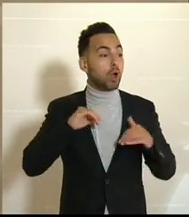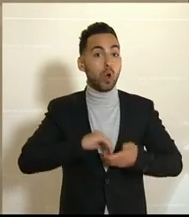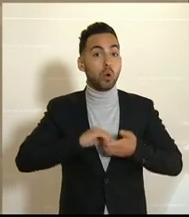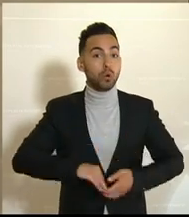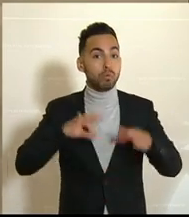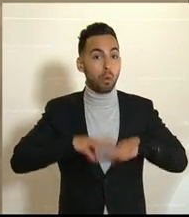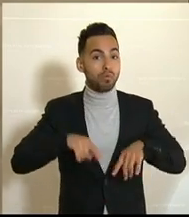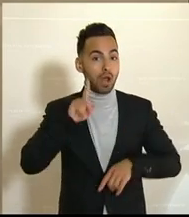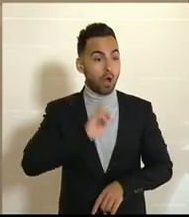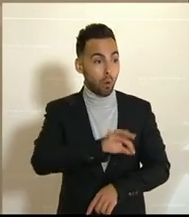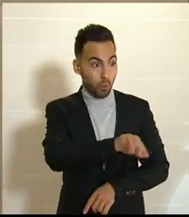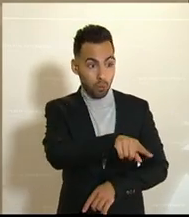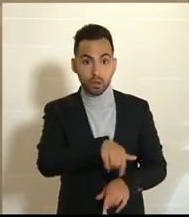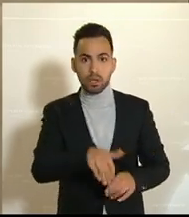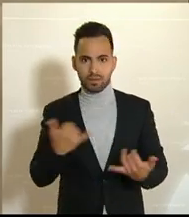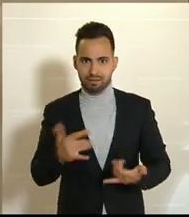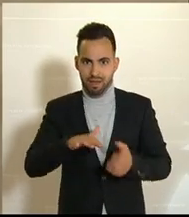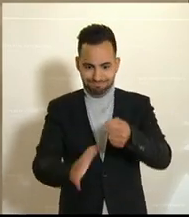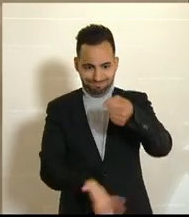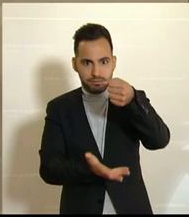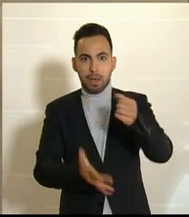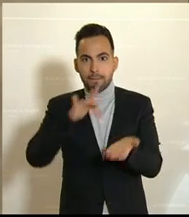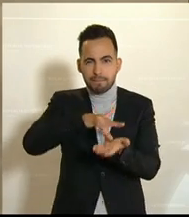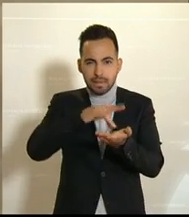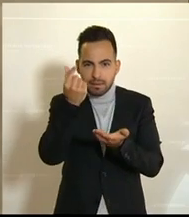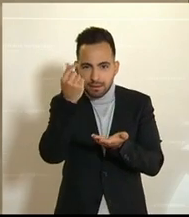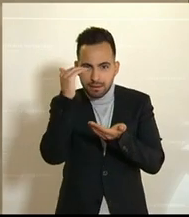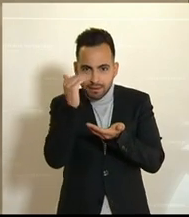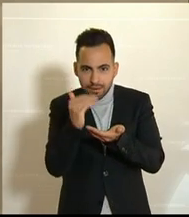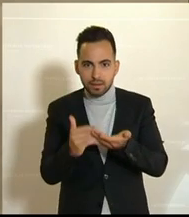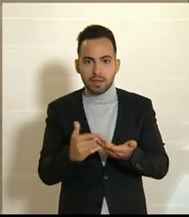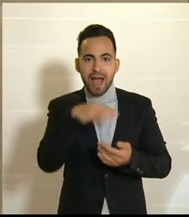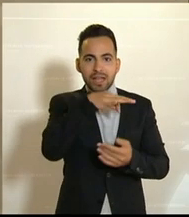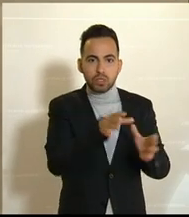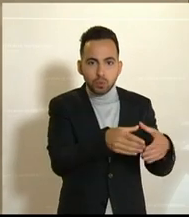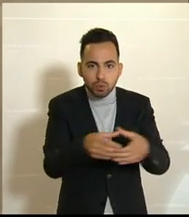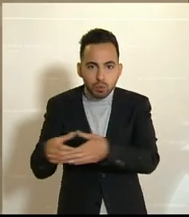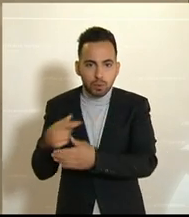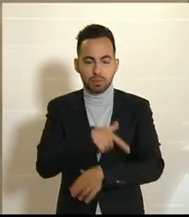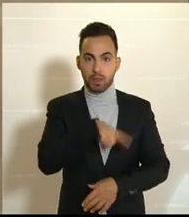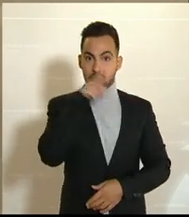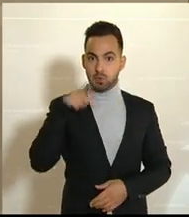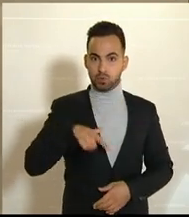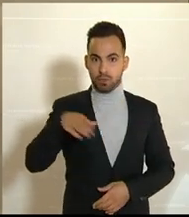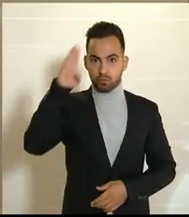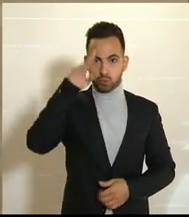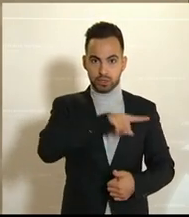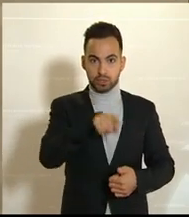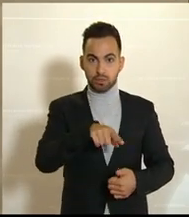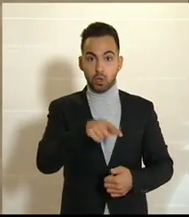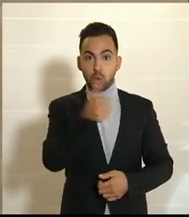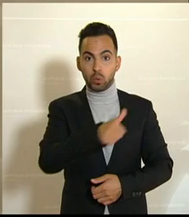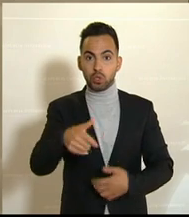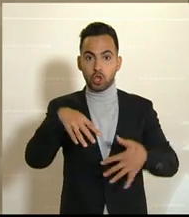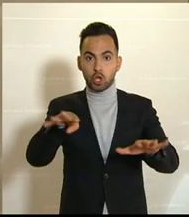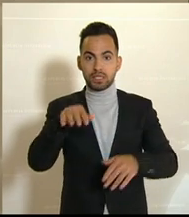Weil es zusätzliche Mittel für viele Bereiche gibt in den einzelnen Untergruppen. Für Polizei und Bundesheer ein Plus von 119